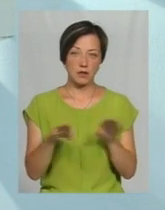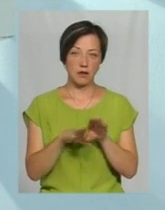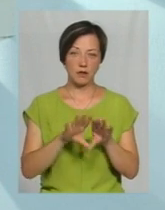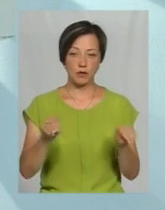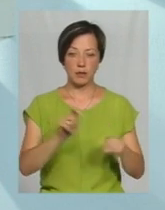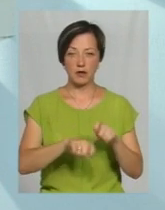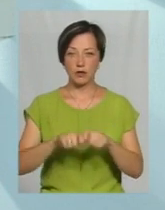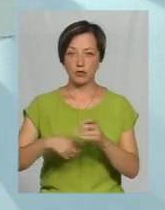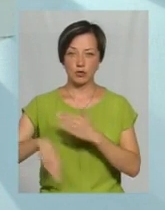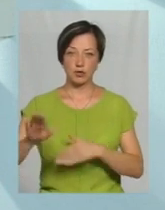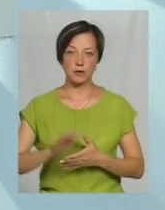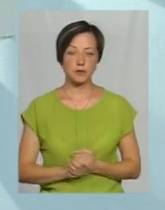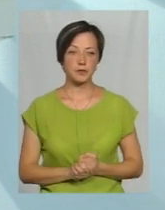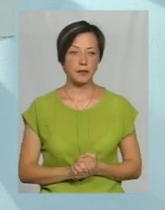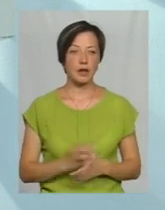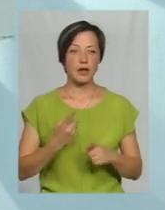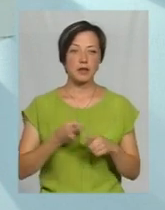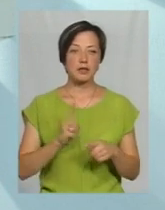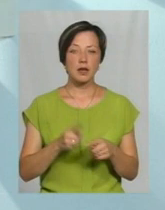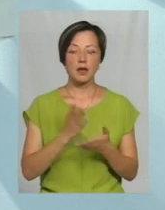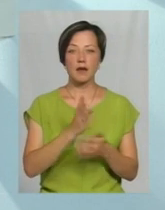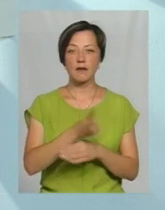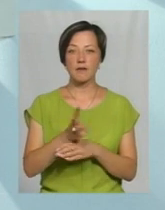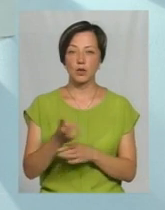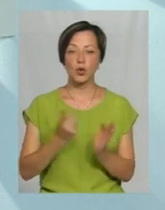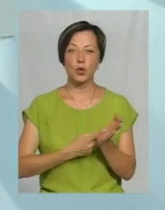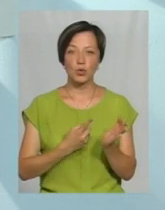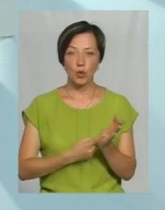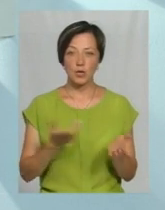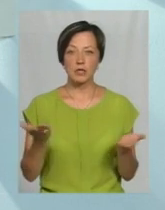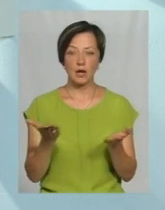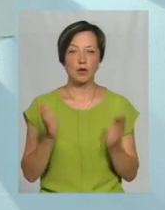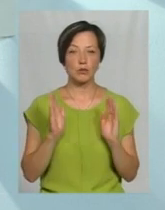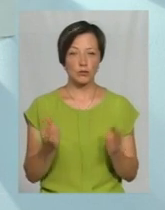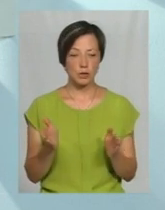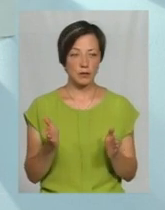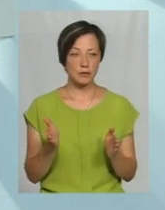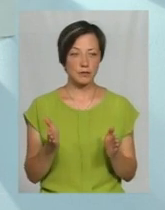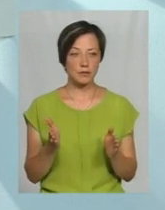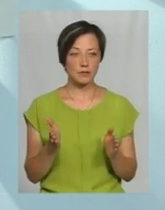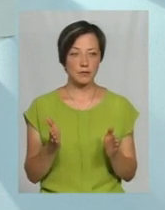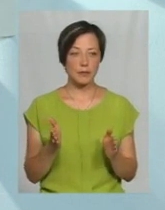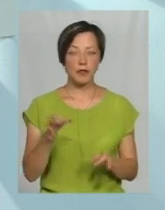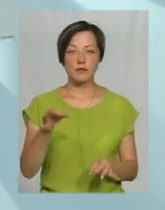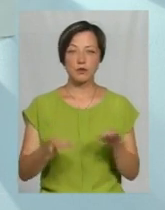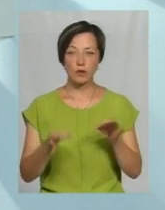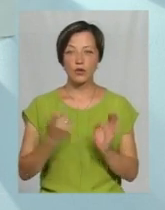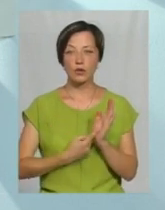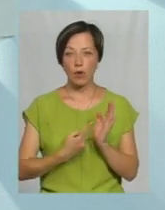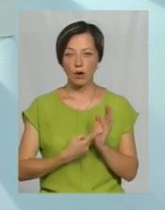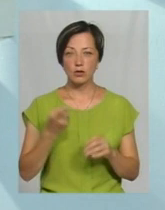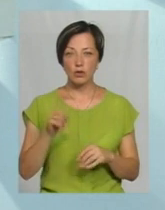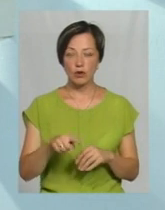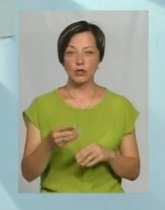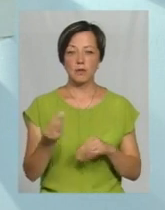перевіряючим і пішов. Та є теж відеодоказ, який буде, скажімо так, в суді доказом того, що